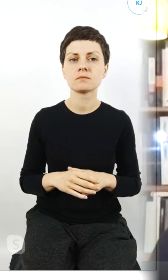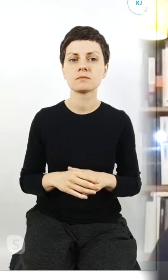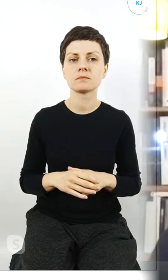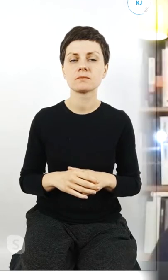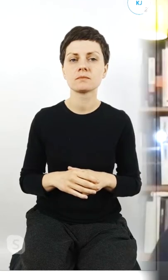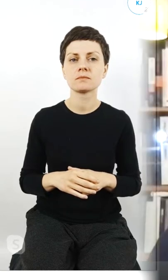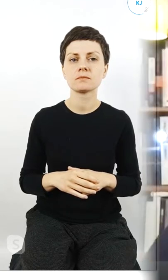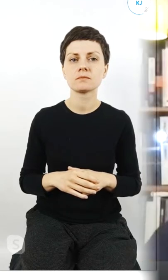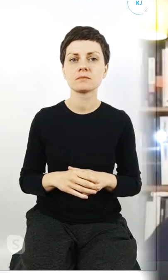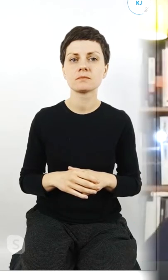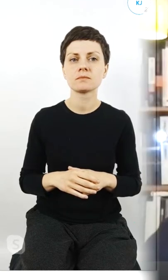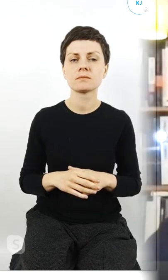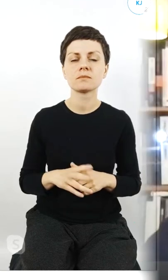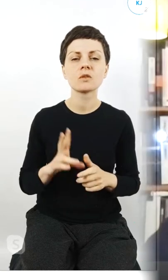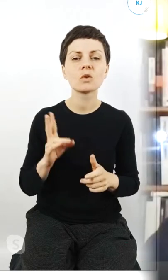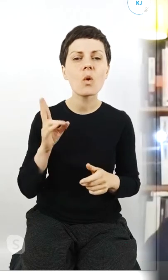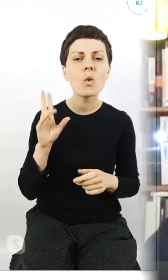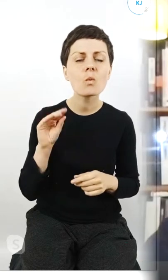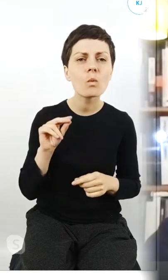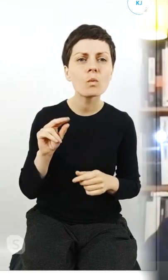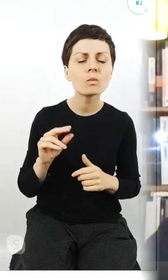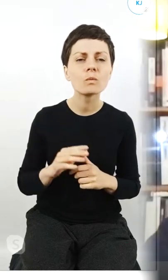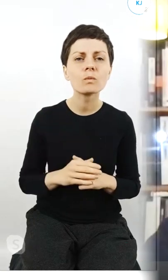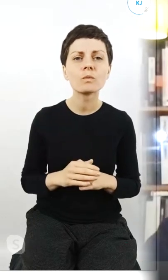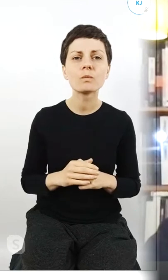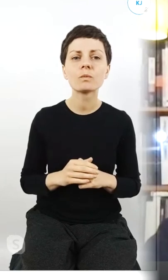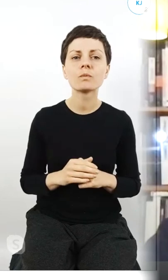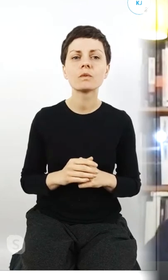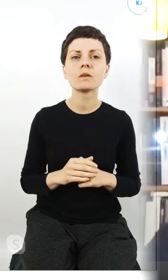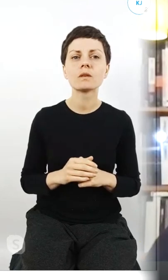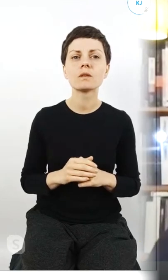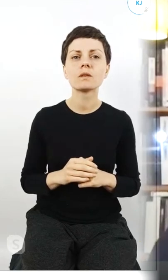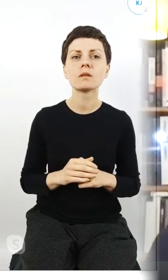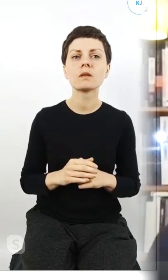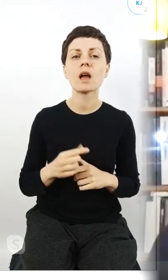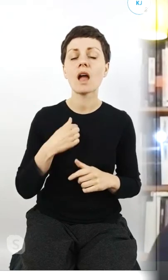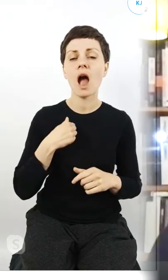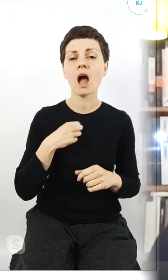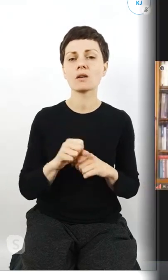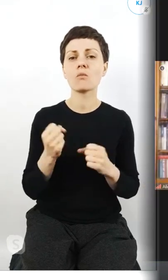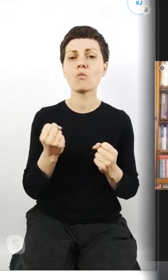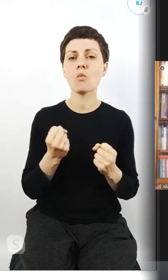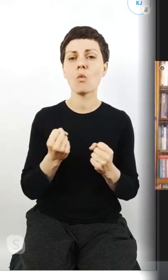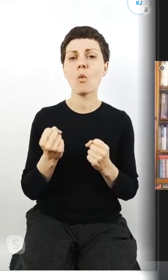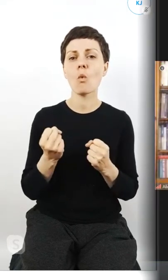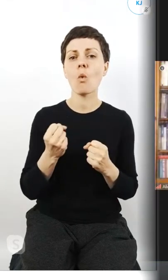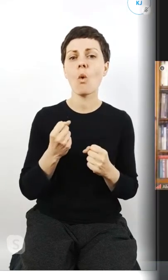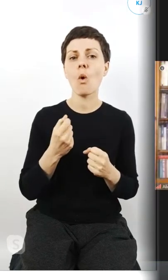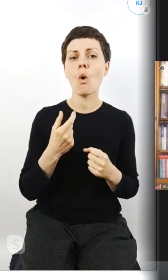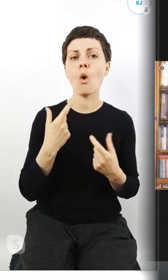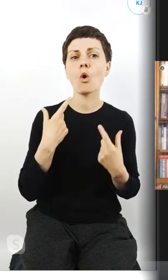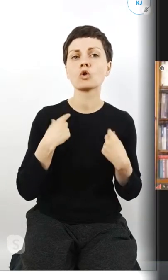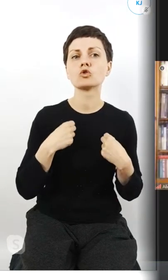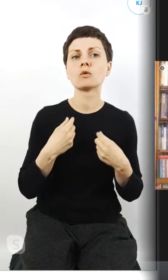Tak, to mówi, proszę. moją osobą, totalnie ekstrawertyczną, poczuję